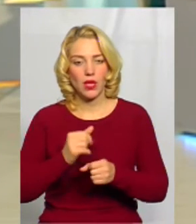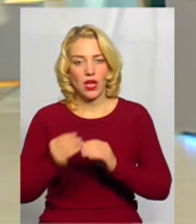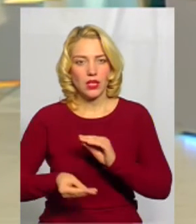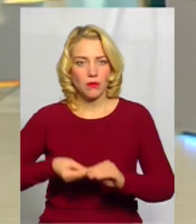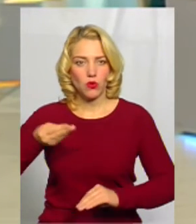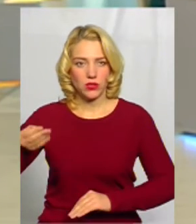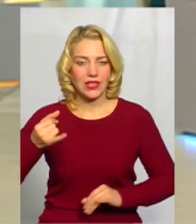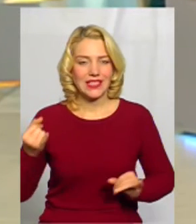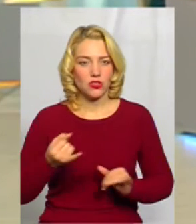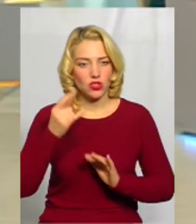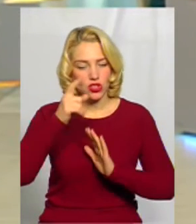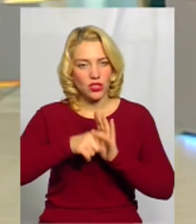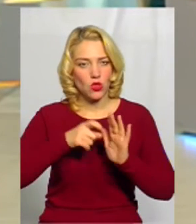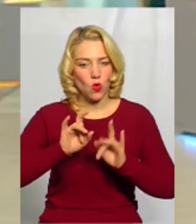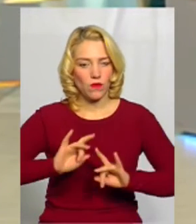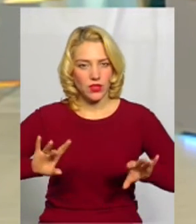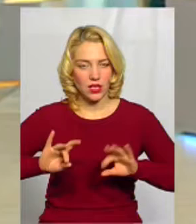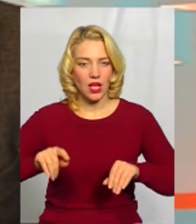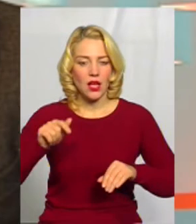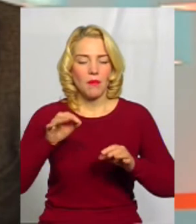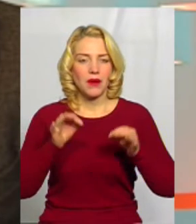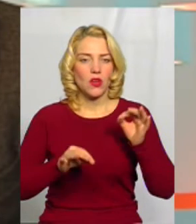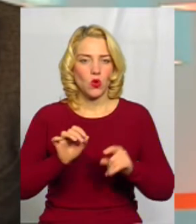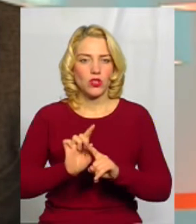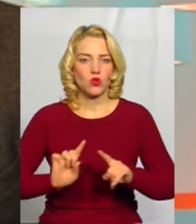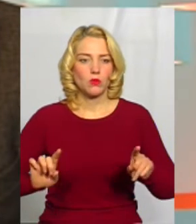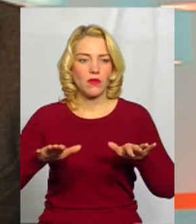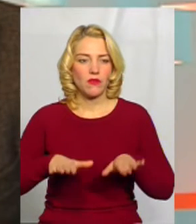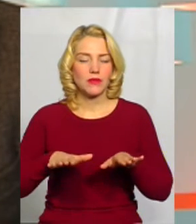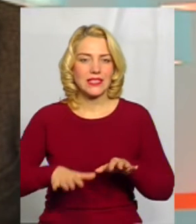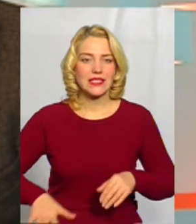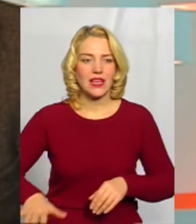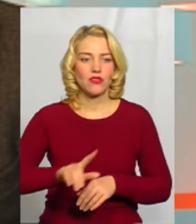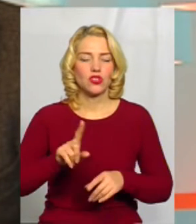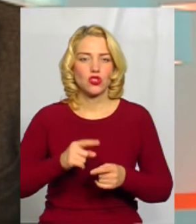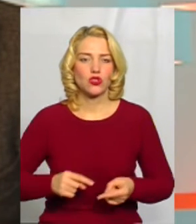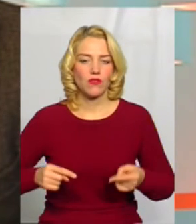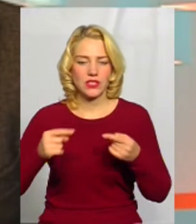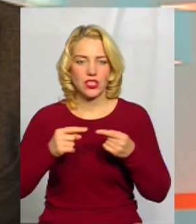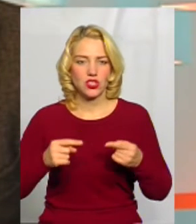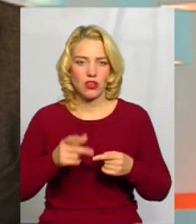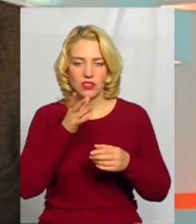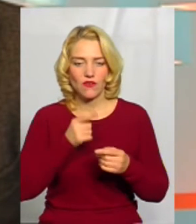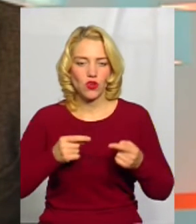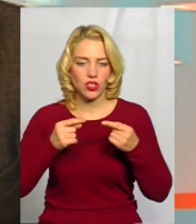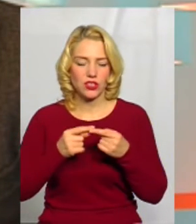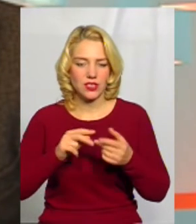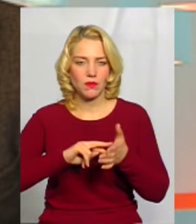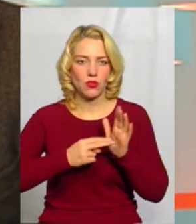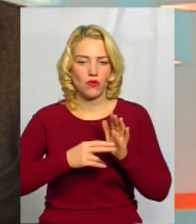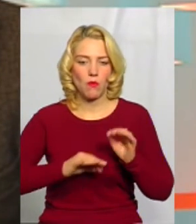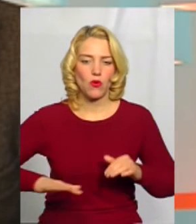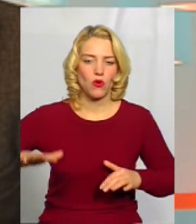подано історичну довідку, також природні особливості місцевості, що визначають своєрідність планування та просторової побудови